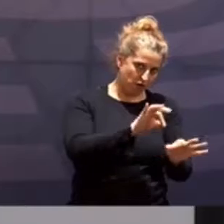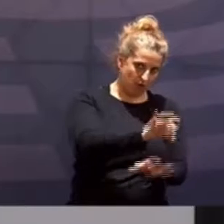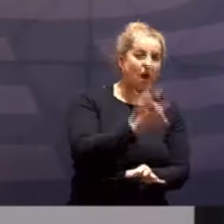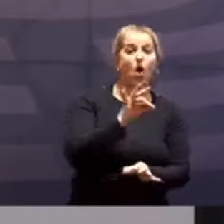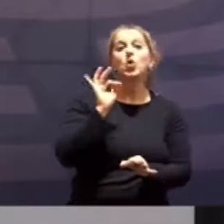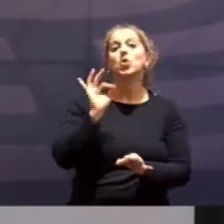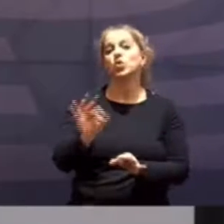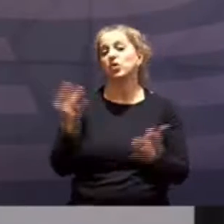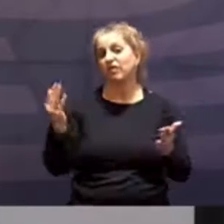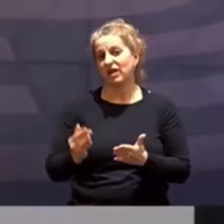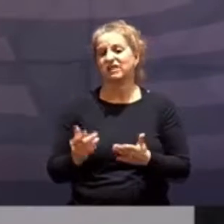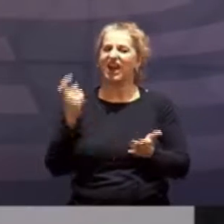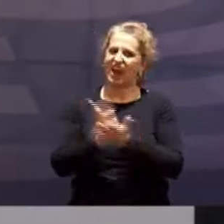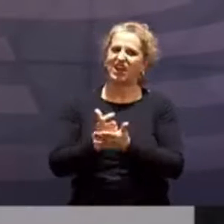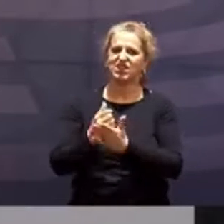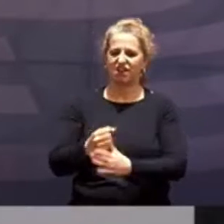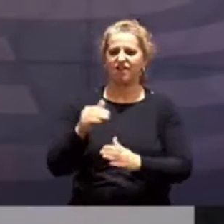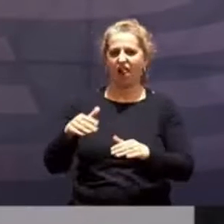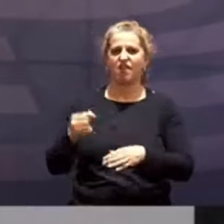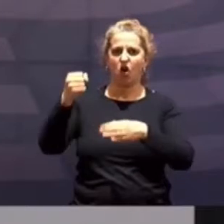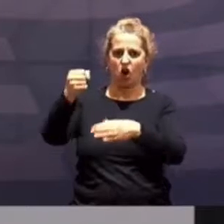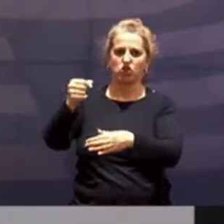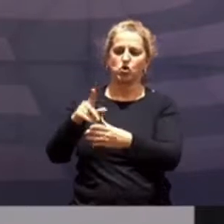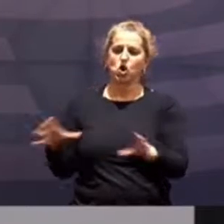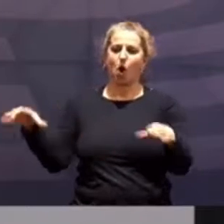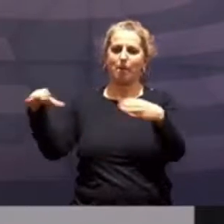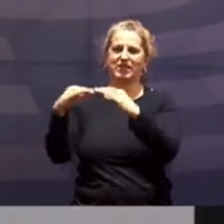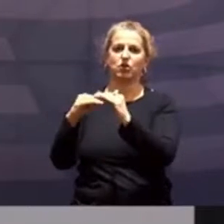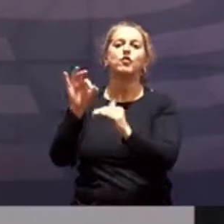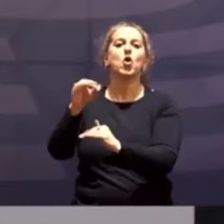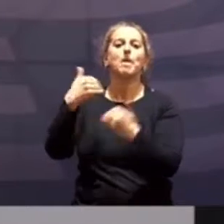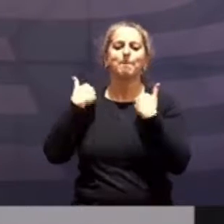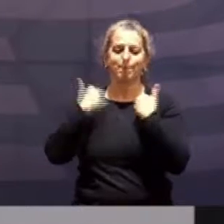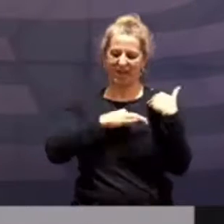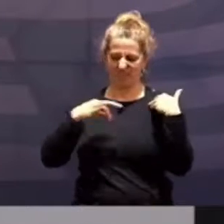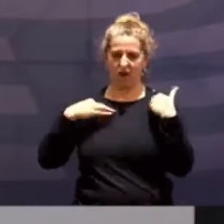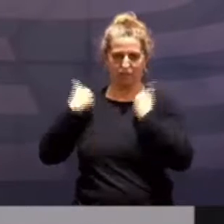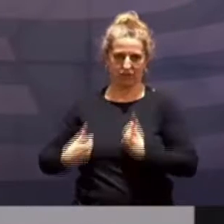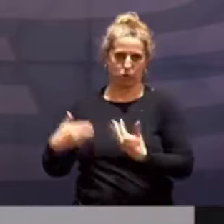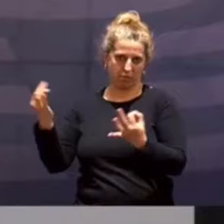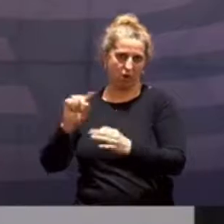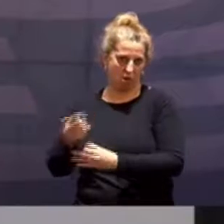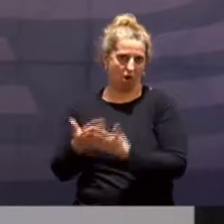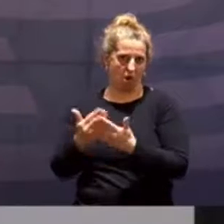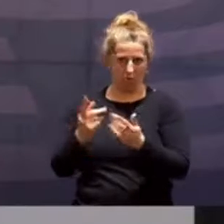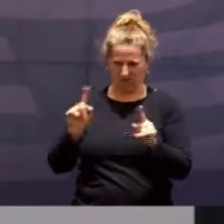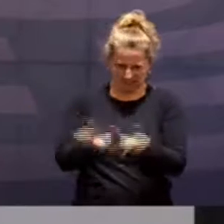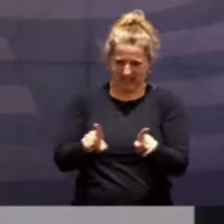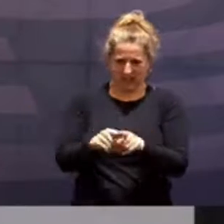beraten werden, ähnliche Härtefallfonds und Kompensationen für Privatpersonen in pandemiebedingten Notlagen aufzustellen.